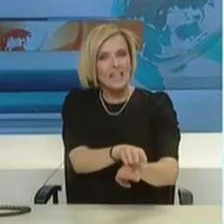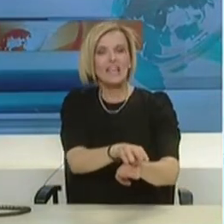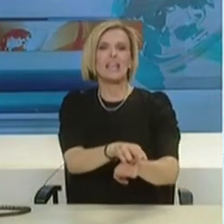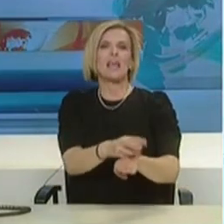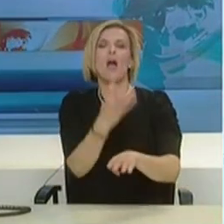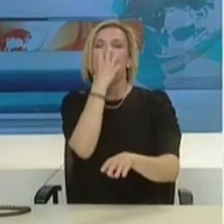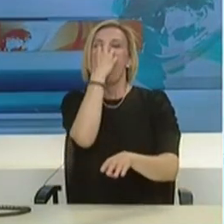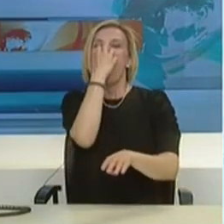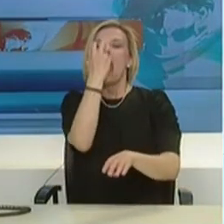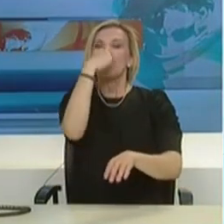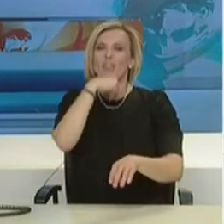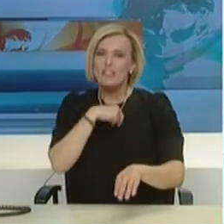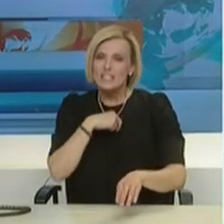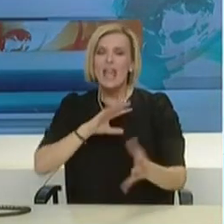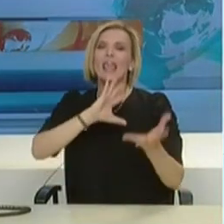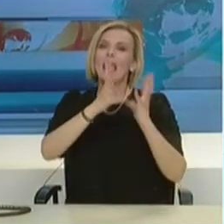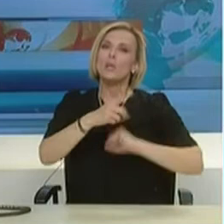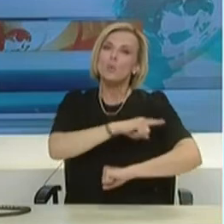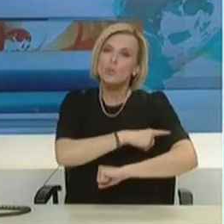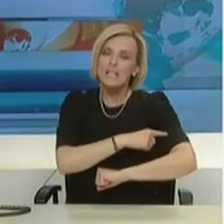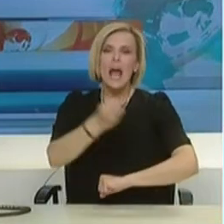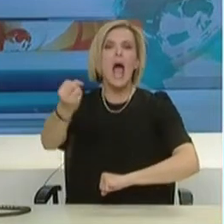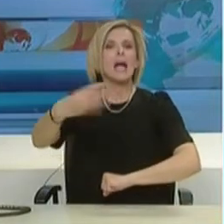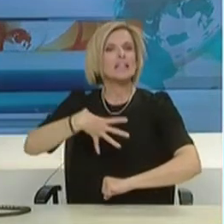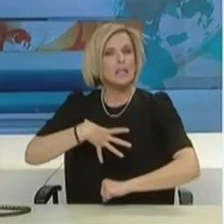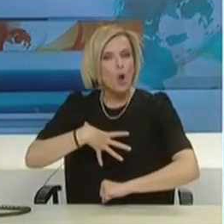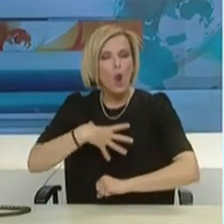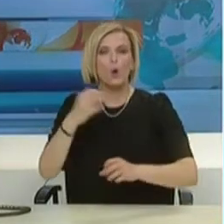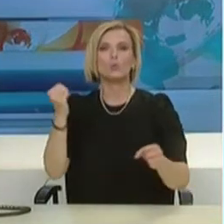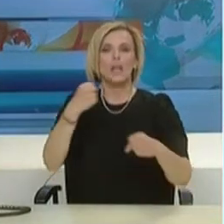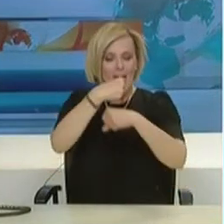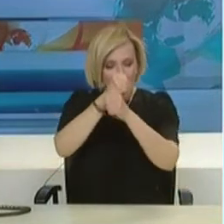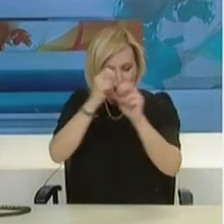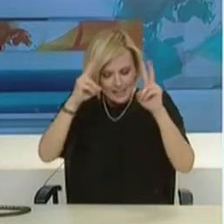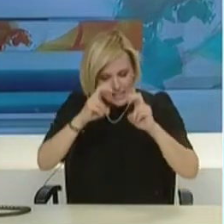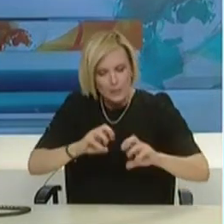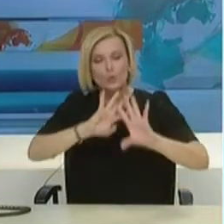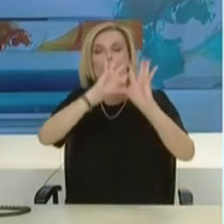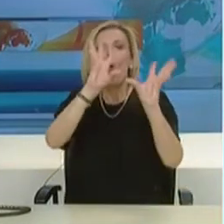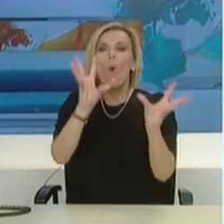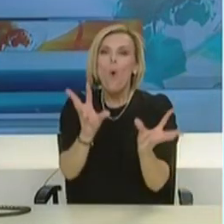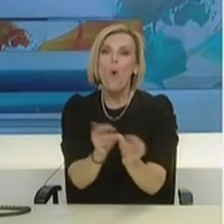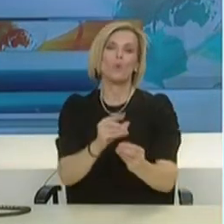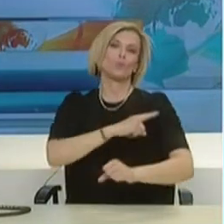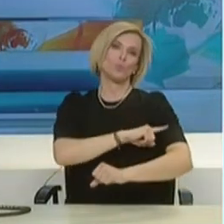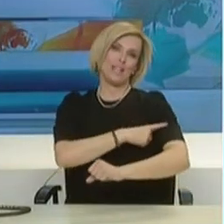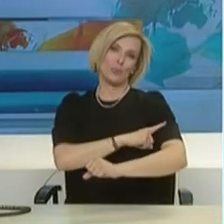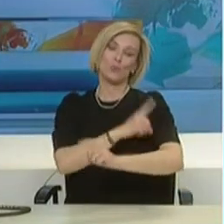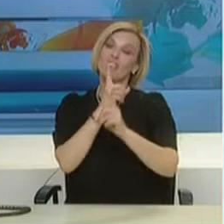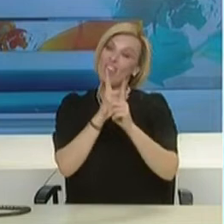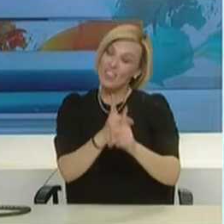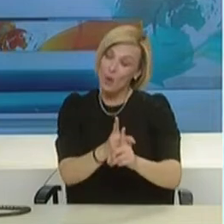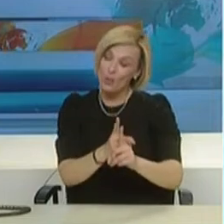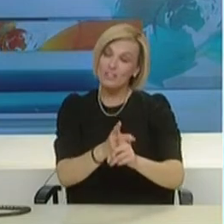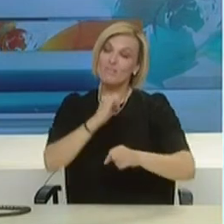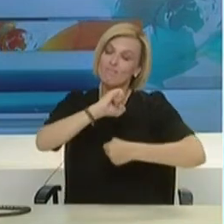αναισθησιολόγους, γενικούς γιατρούς, ακτινολόγους, εργαστηριακούς και όλους τους γιατρούς των υπόλοιπων ειδικοτήτων που